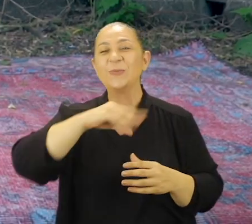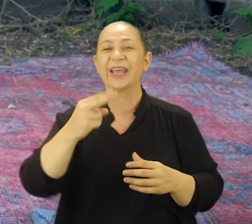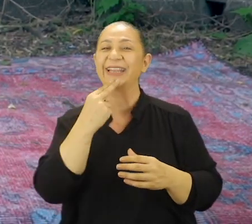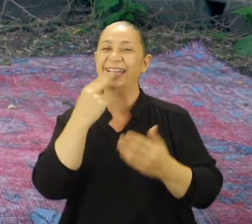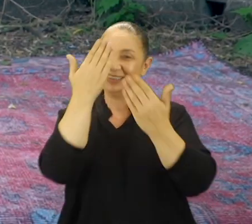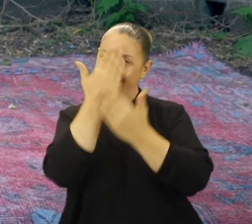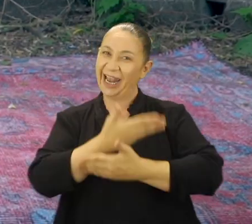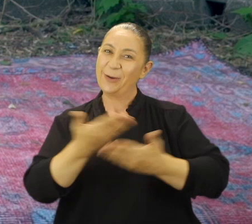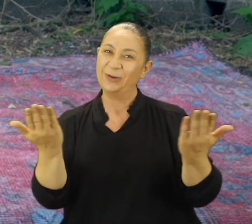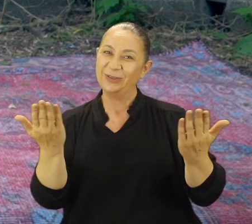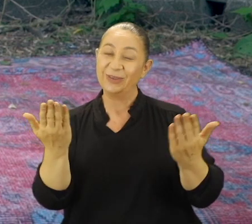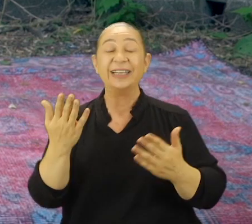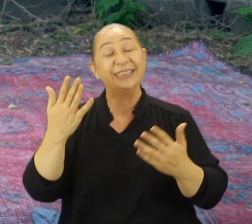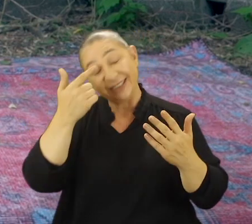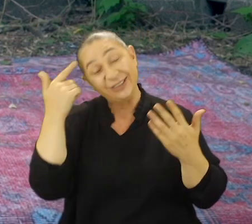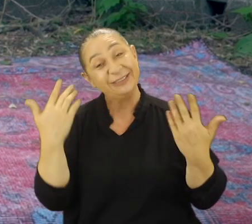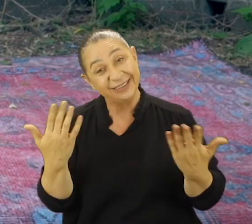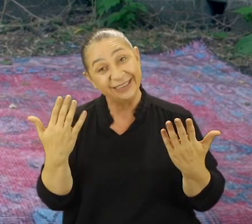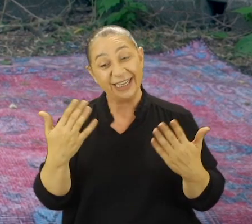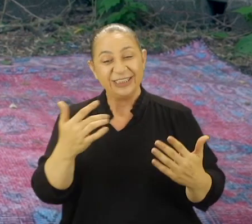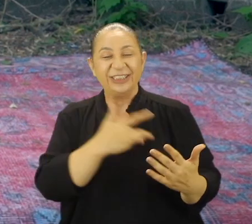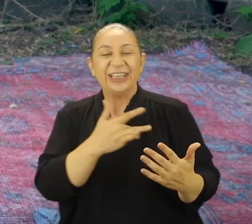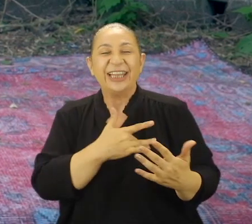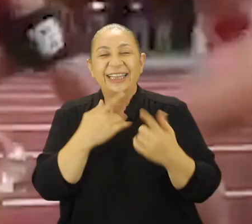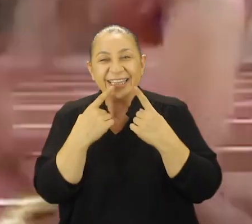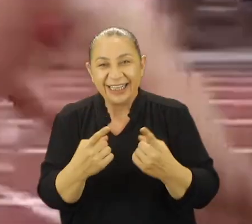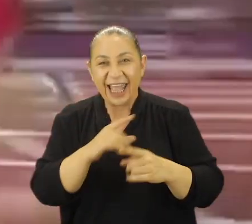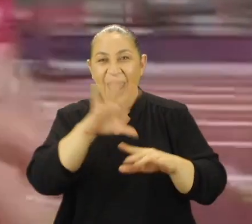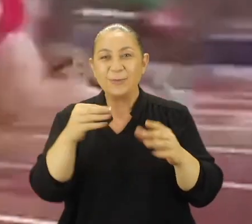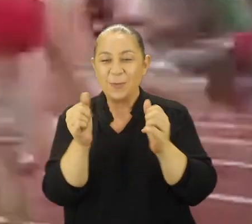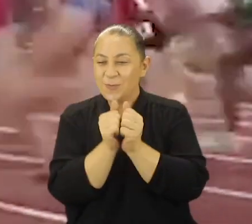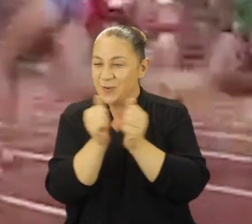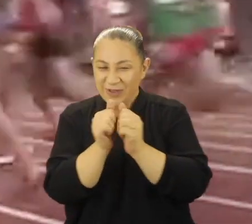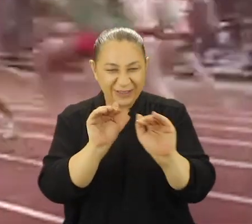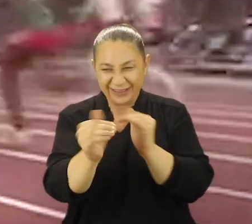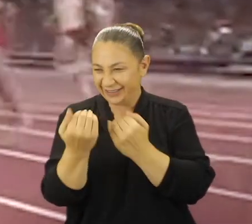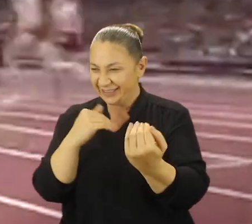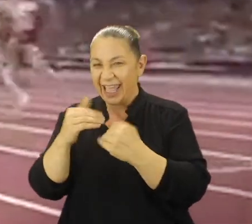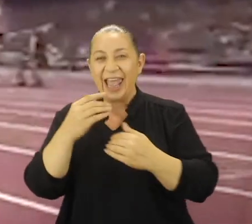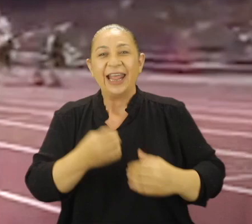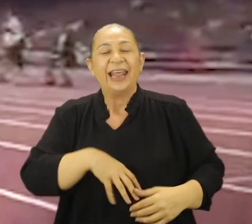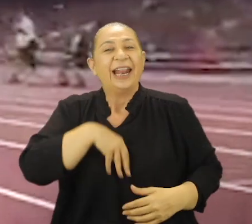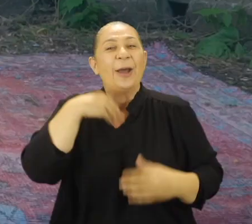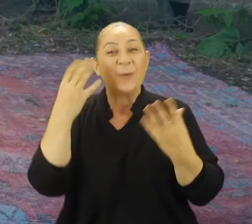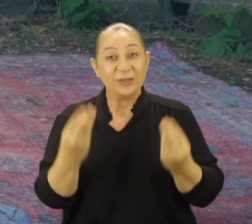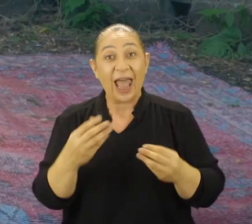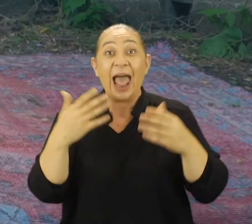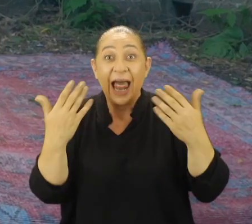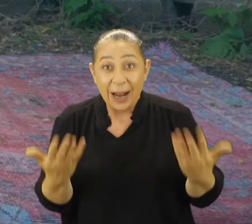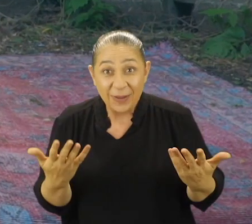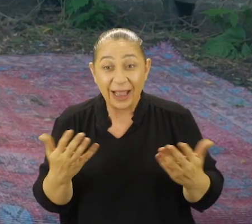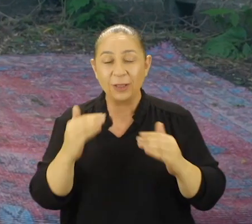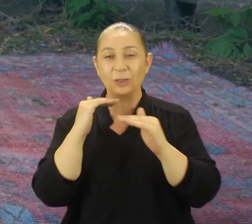kadınlara selam olsun. Dileriz, candan dileriz. Hepsi birbirine güç versin ve ilham kaynağı olsun. Ve